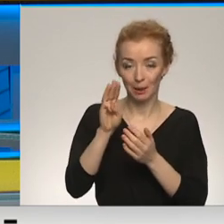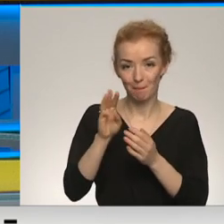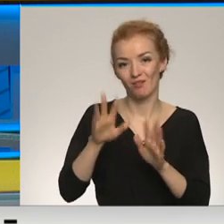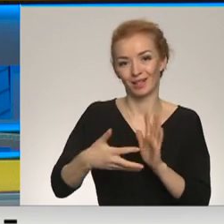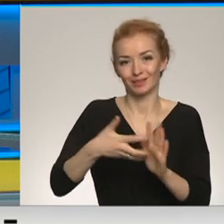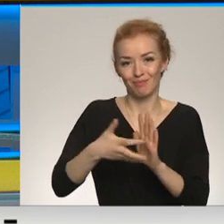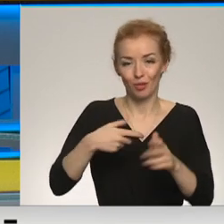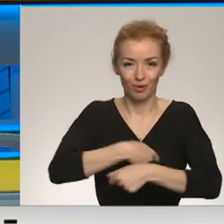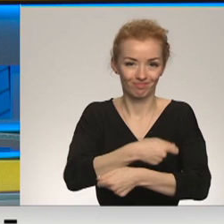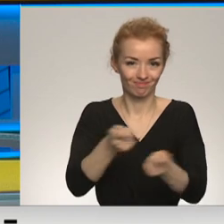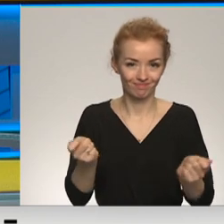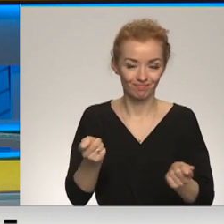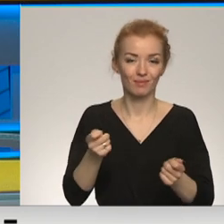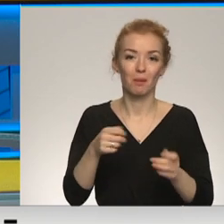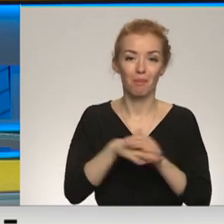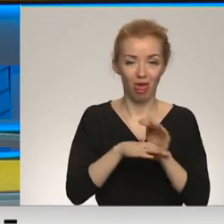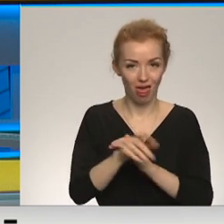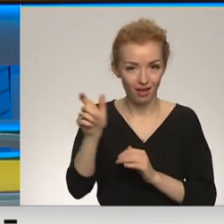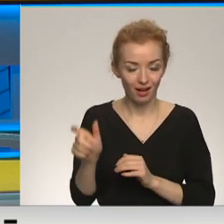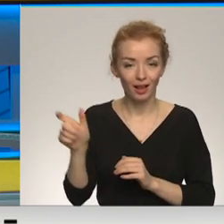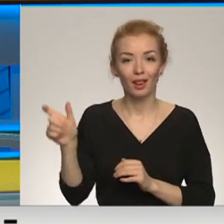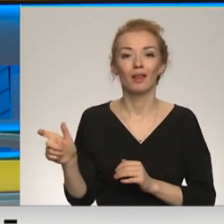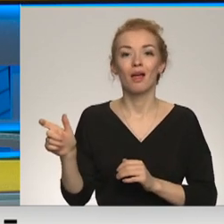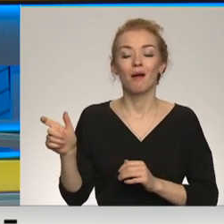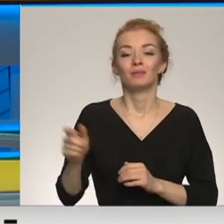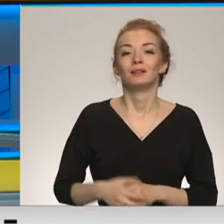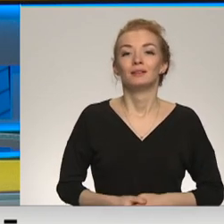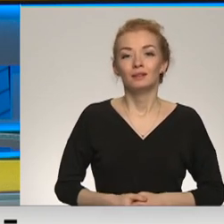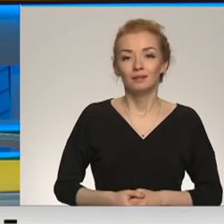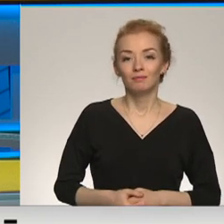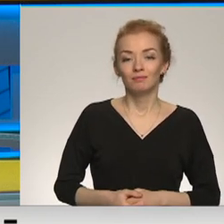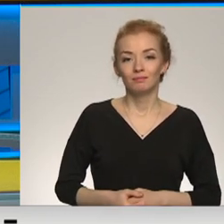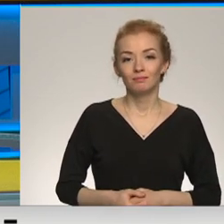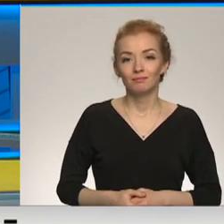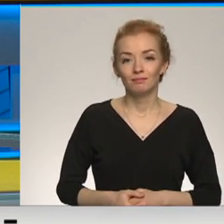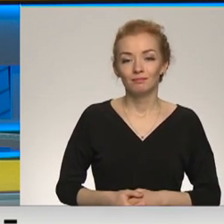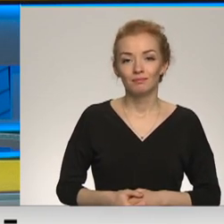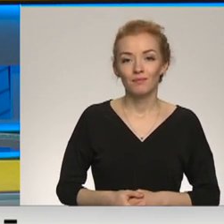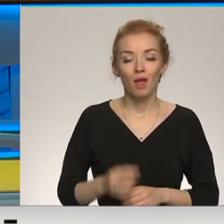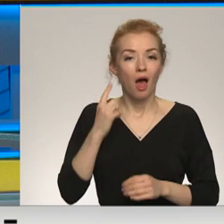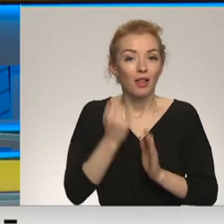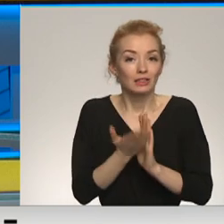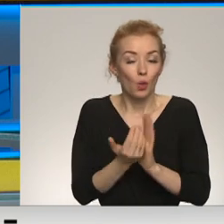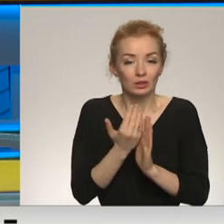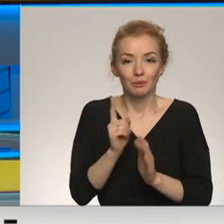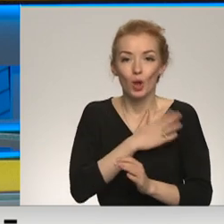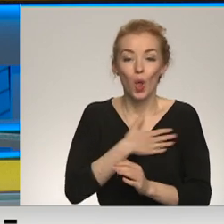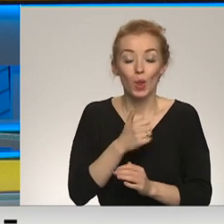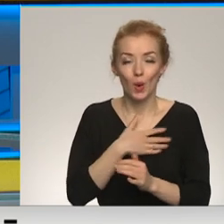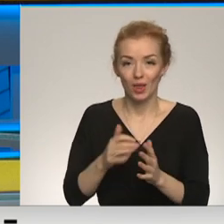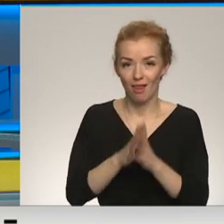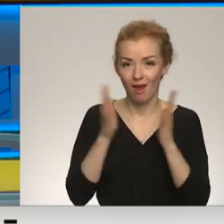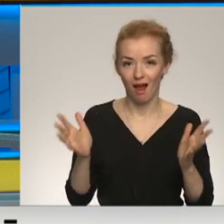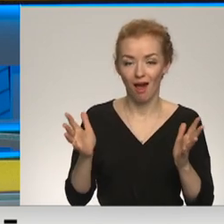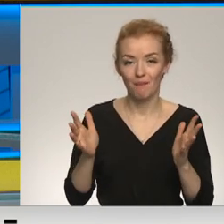izmantot, dalot cilvēkiem, kas no Ukrajinas pie mums atbrauks. Respektīvi, atsaucība ir ļoti liela.